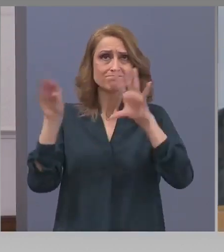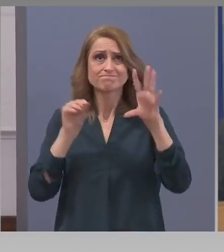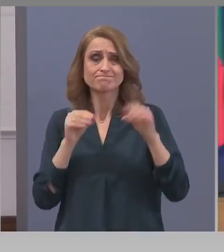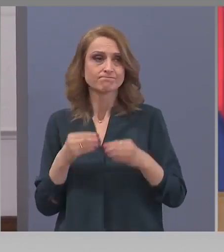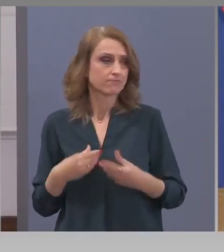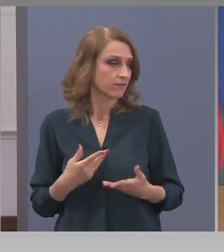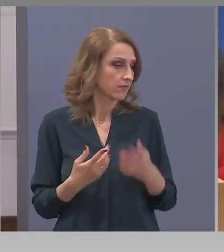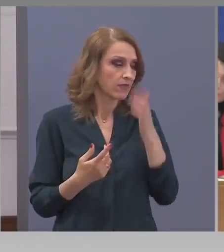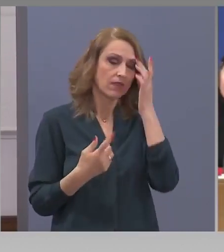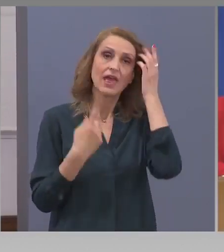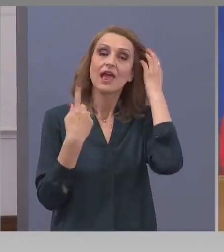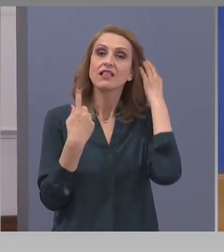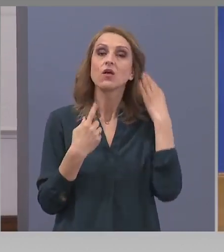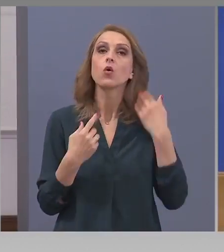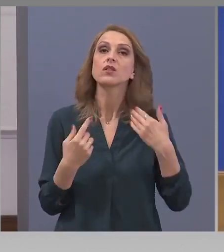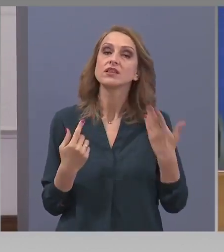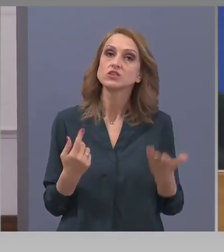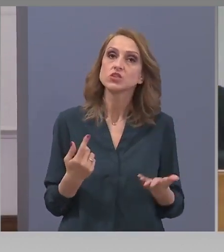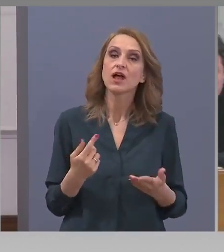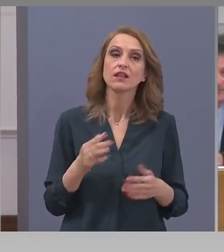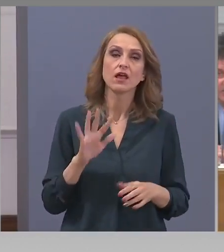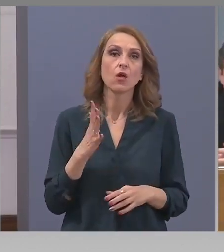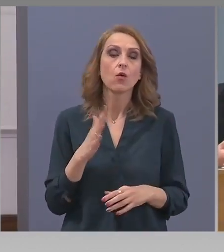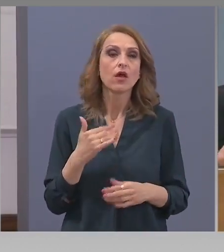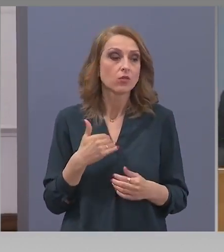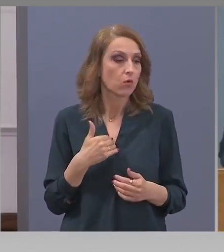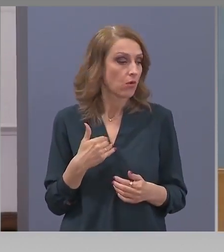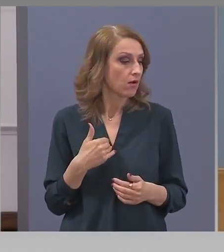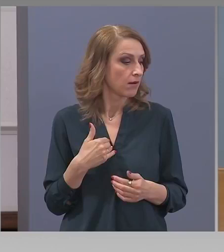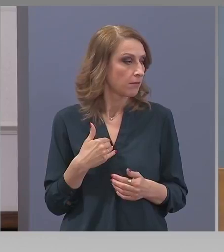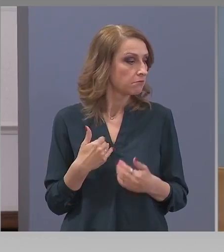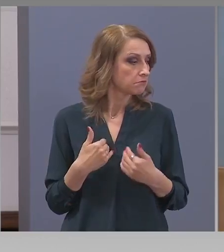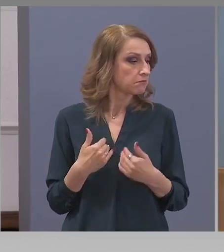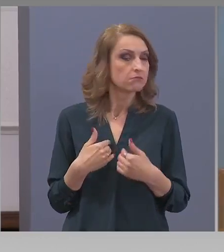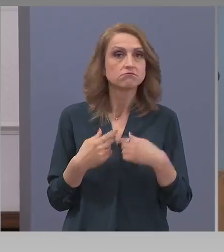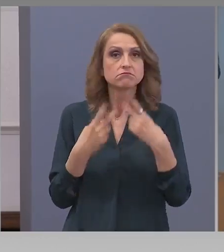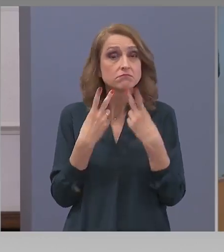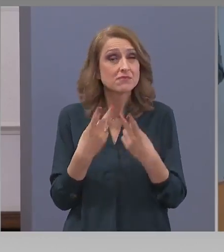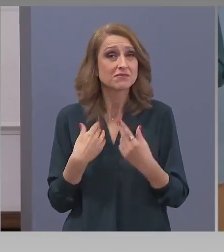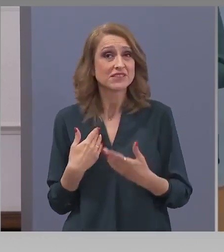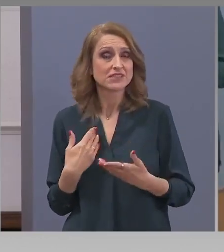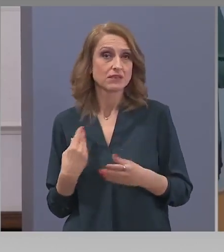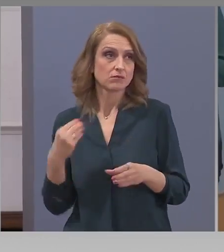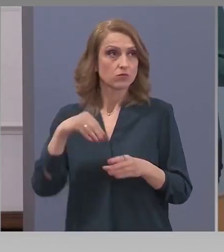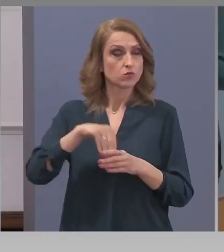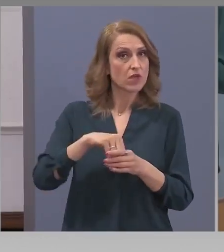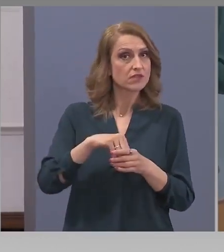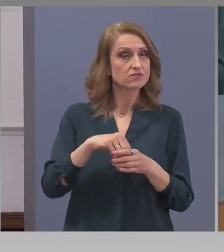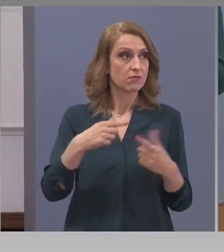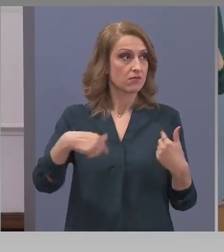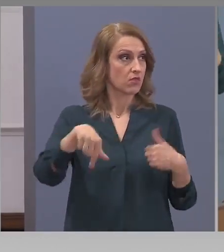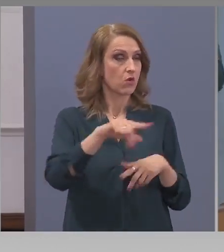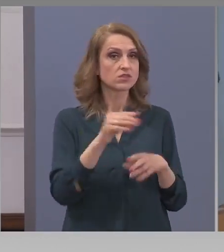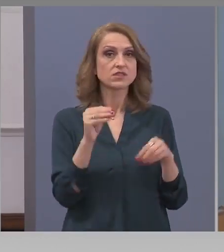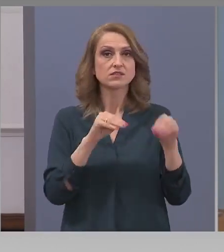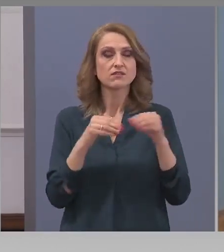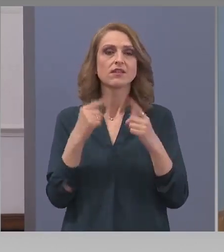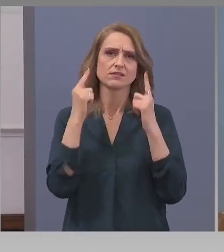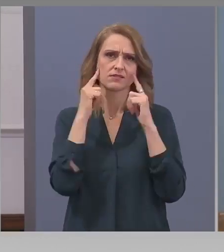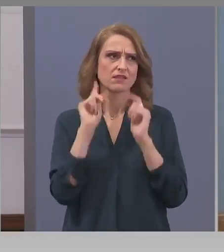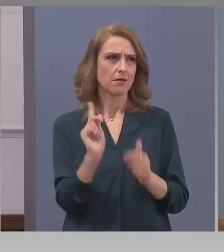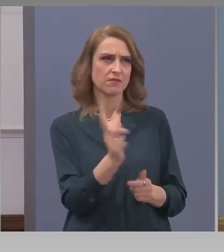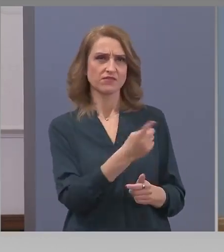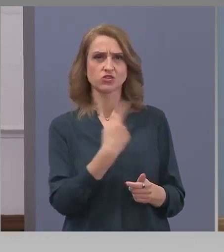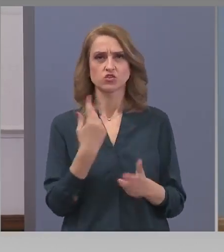Едно от нещата, което ме привлече към този съвет е първо хората, с които знам, че ще